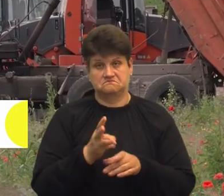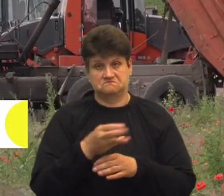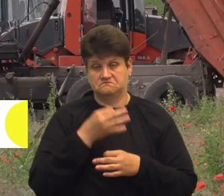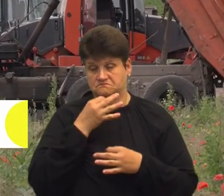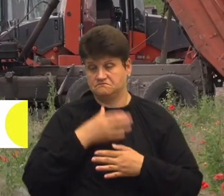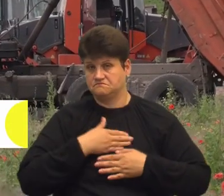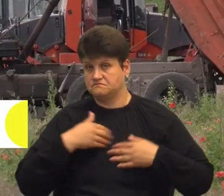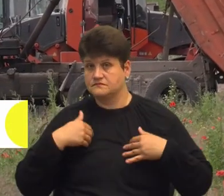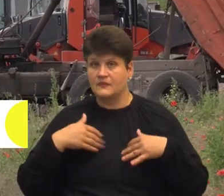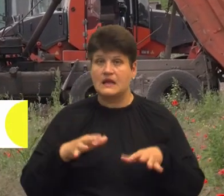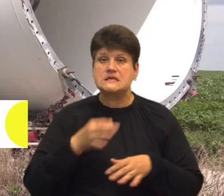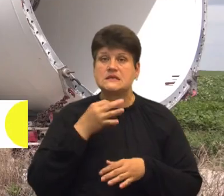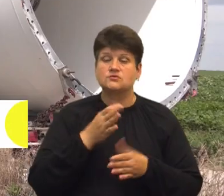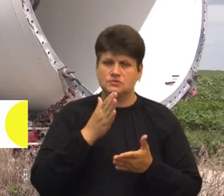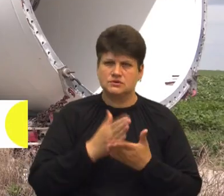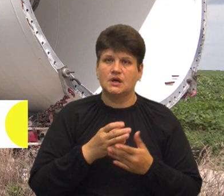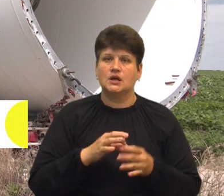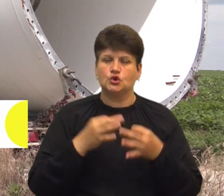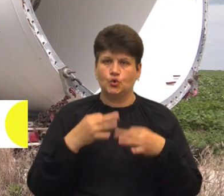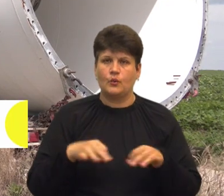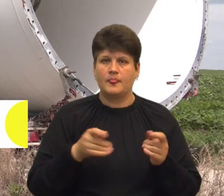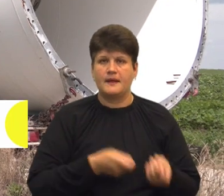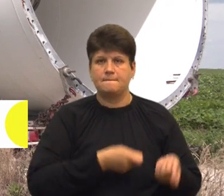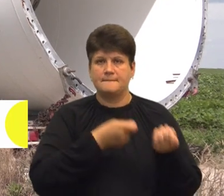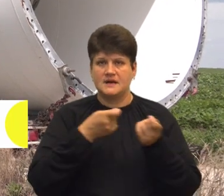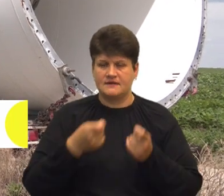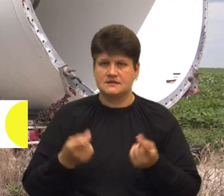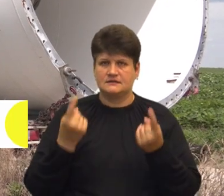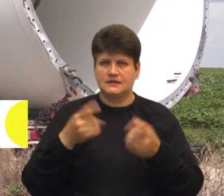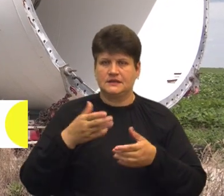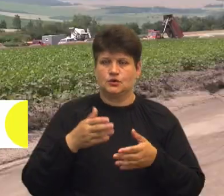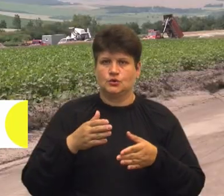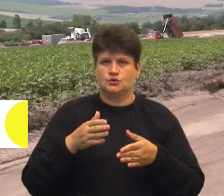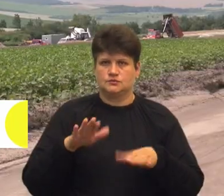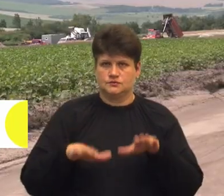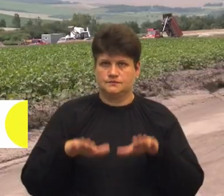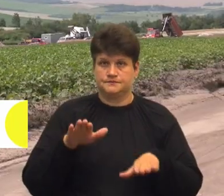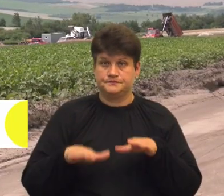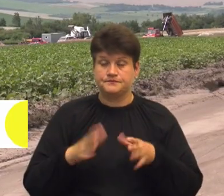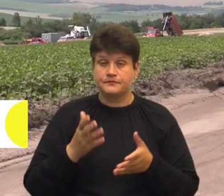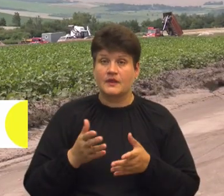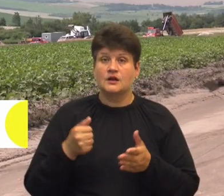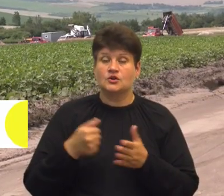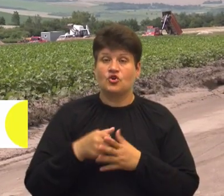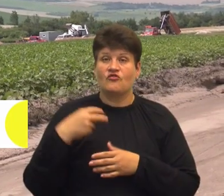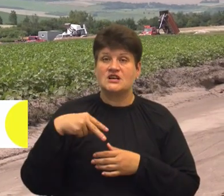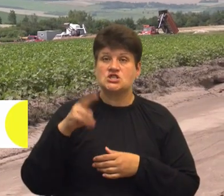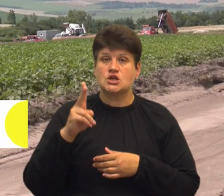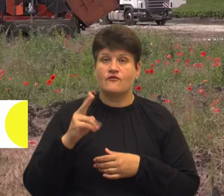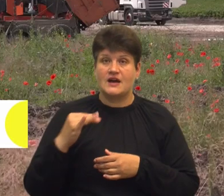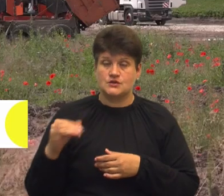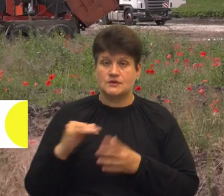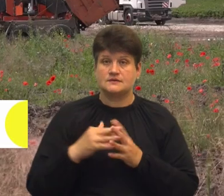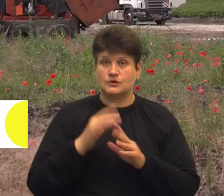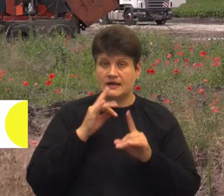розповів, що мають дозволи на перевезення великогабаритного та багатотонажного вантажу До Вершнівецької селищної ради не надходили